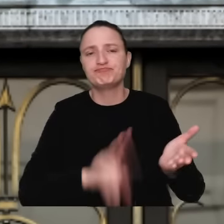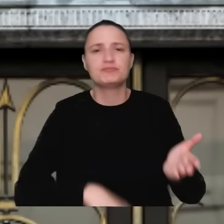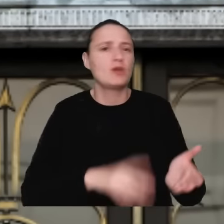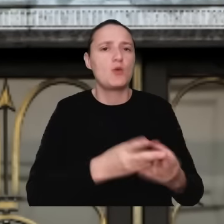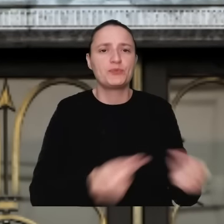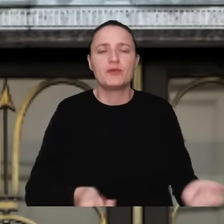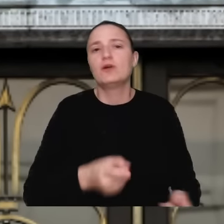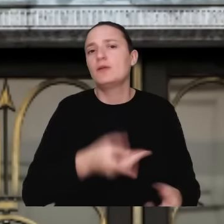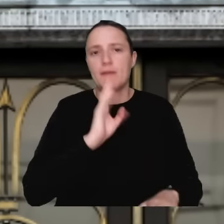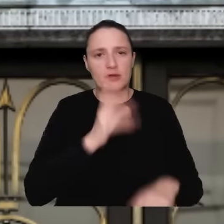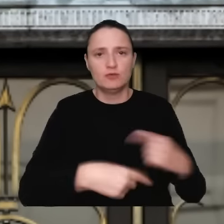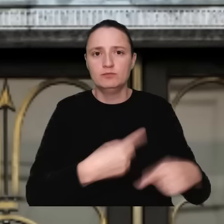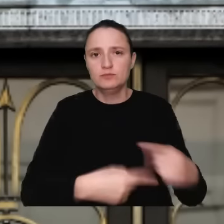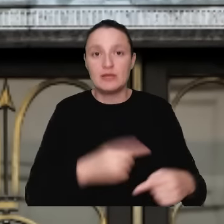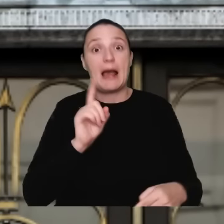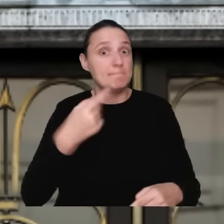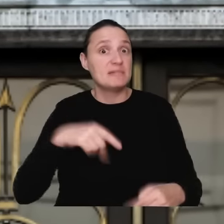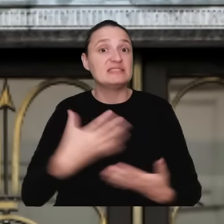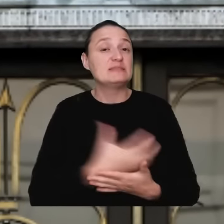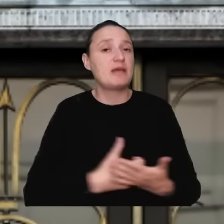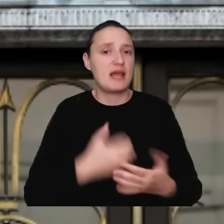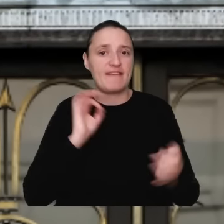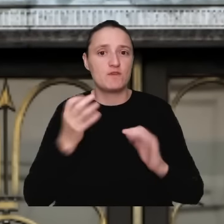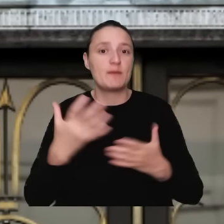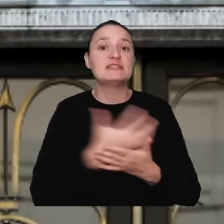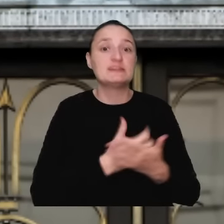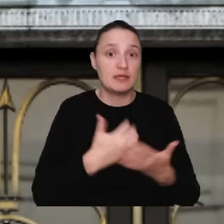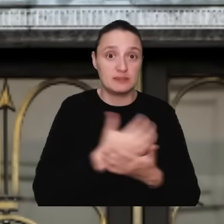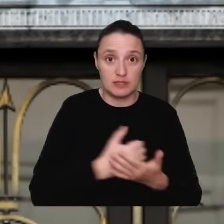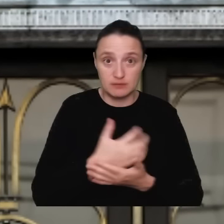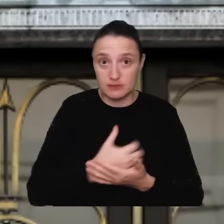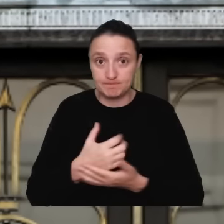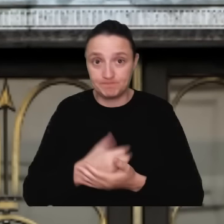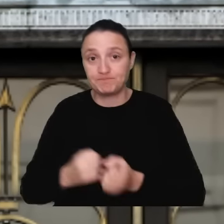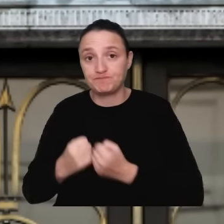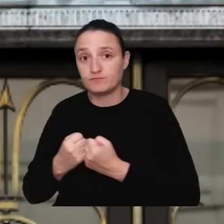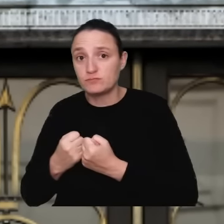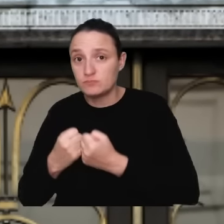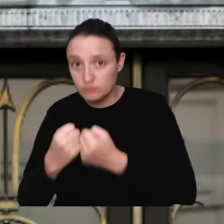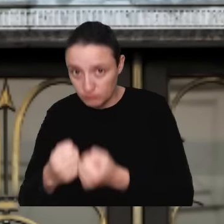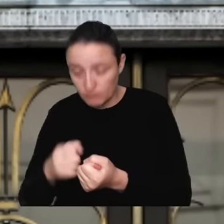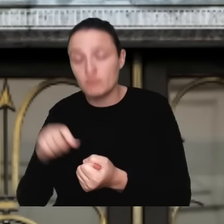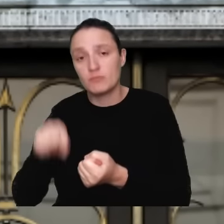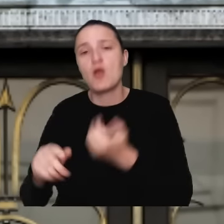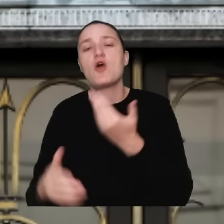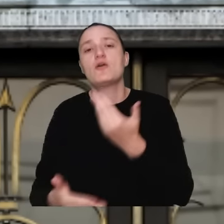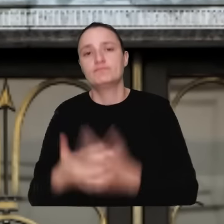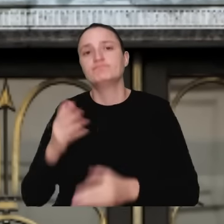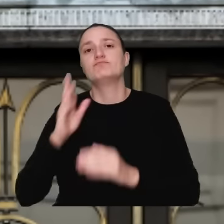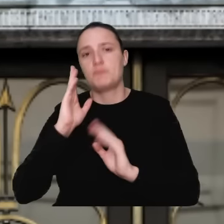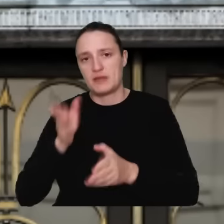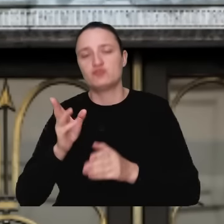postępowania. Ale będziemy zbierać te informacje na czas, kiedy mogą się one okazać ważne i przydatne.